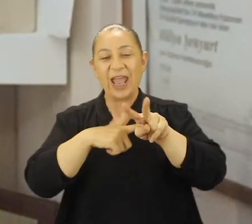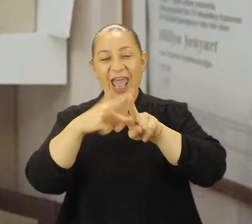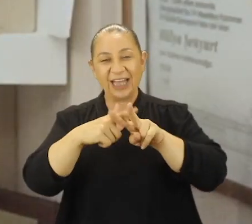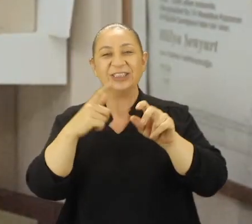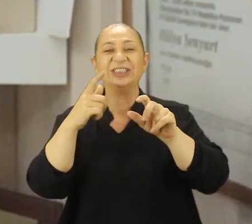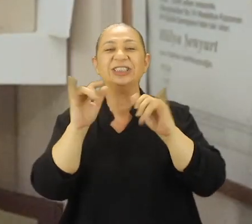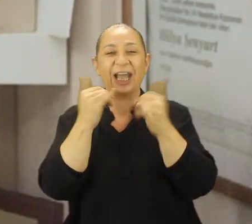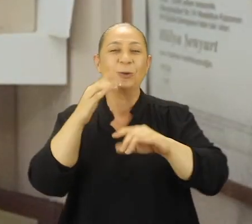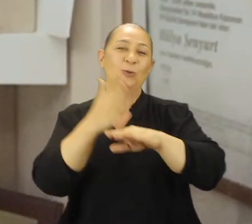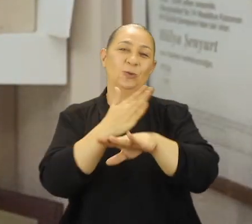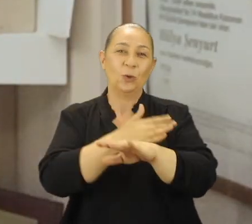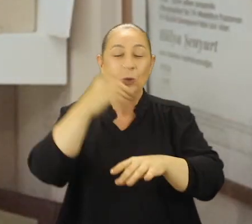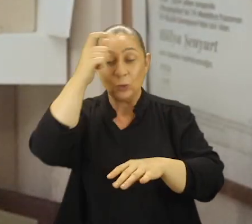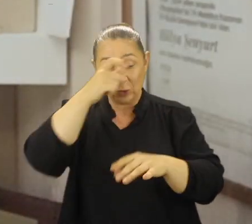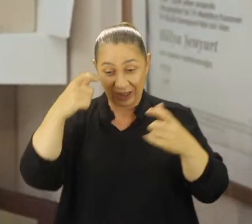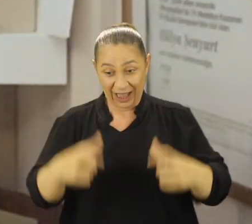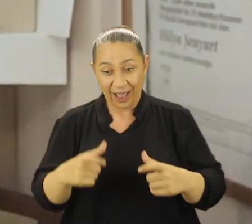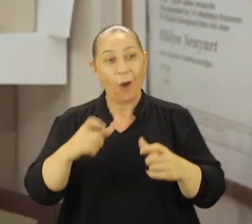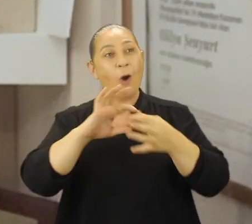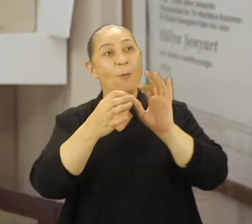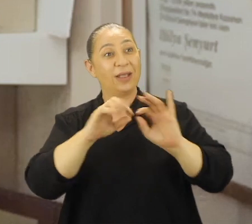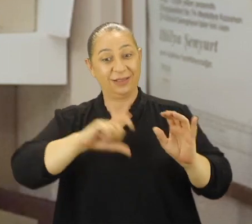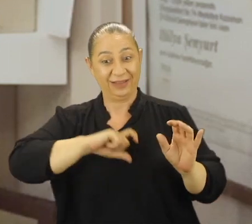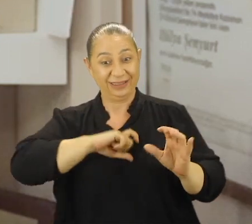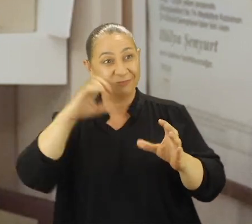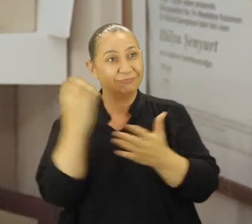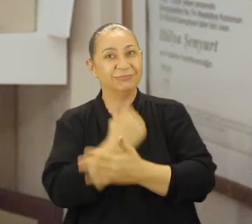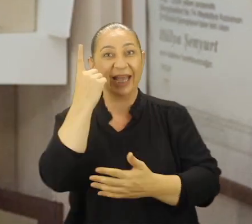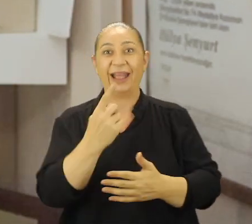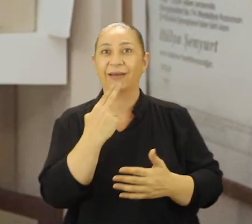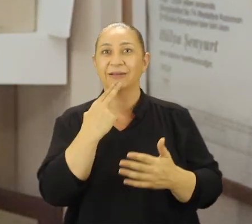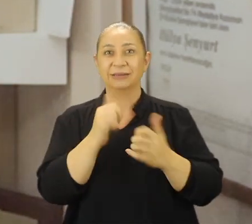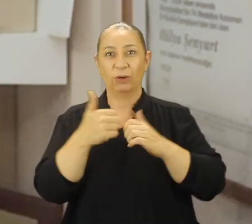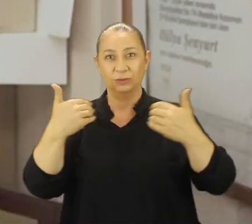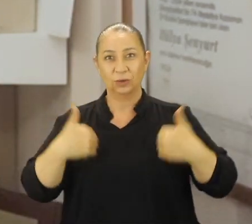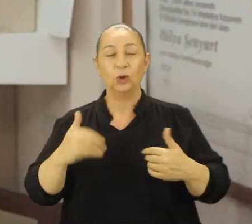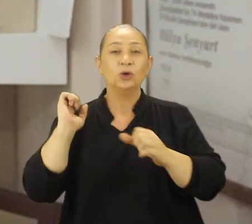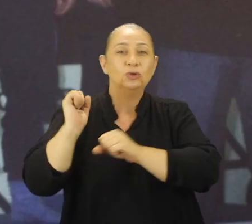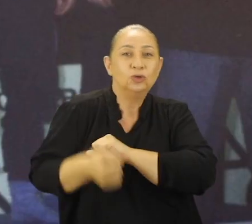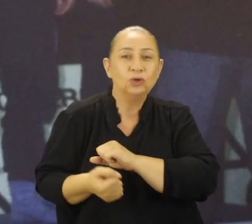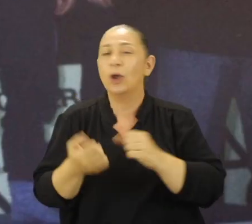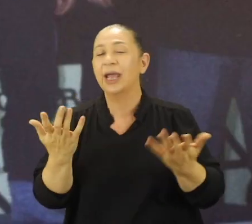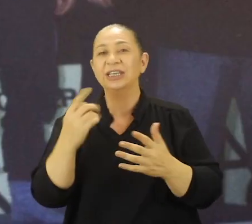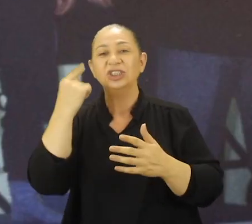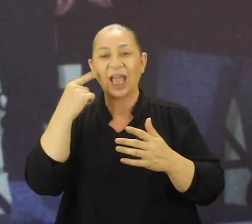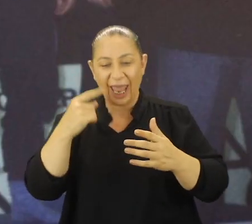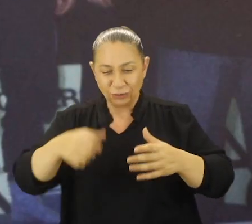ben Hülya Şenyort. Ülkemize olimpiyatlarda madalya kazandıran ilk kadın sporcuyum. Judo ile tanışmam şeker